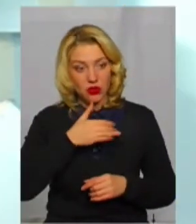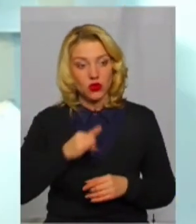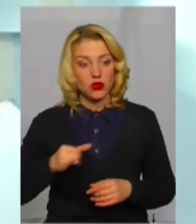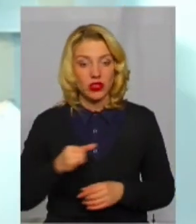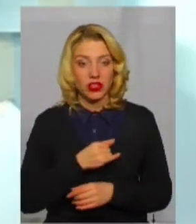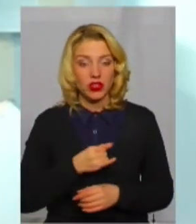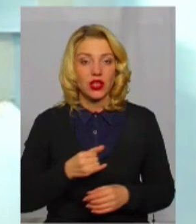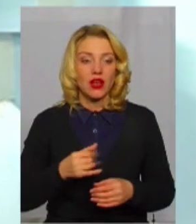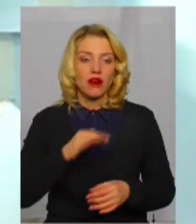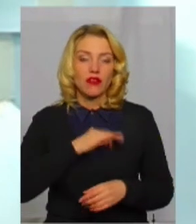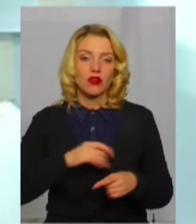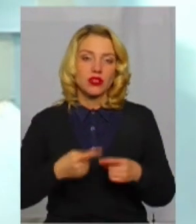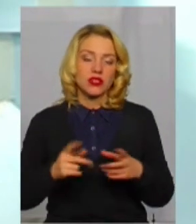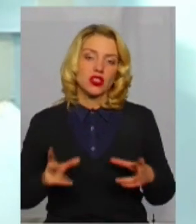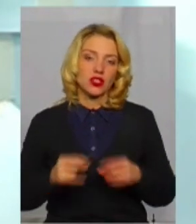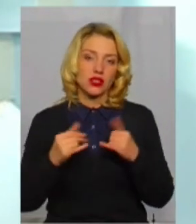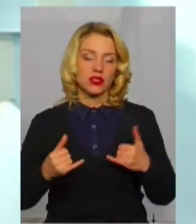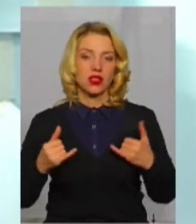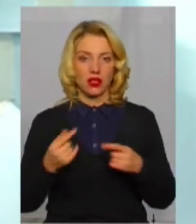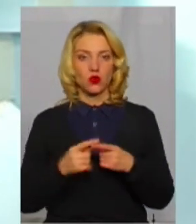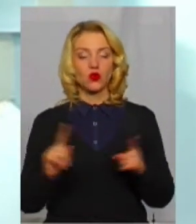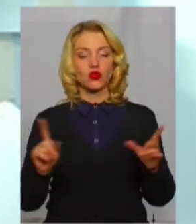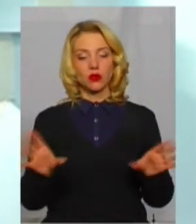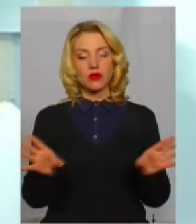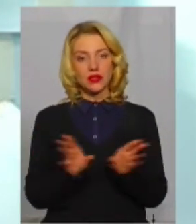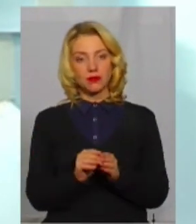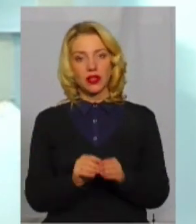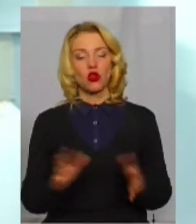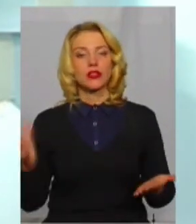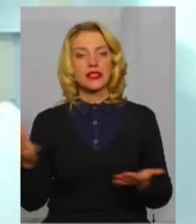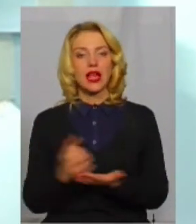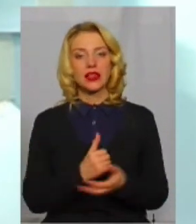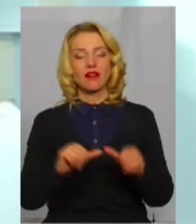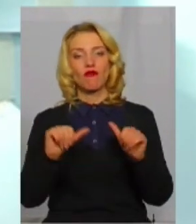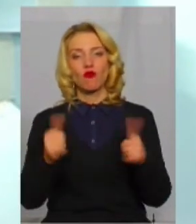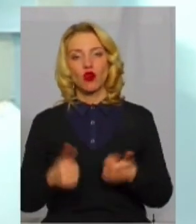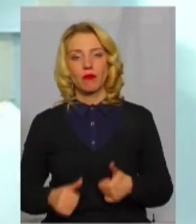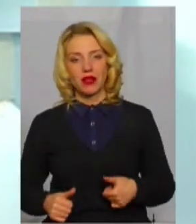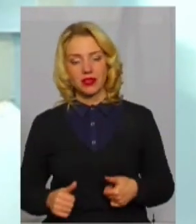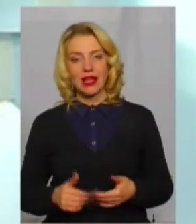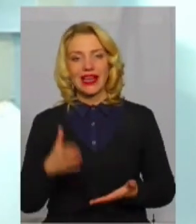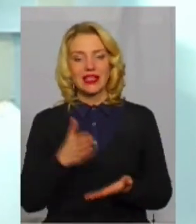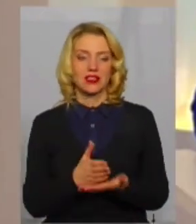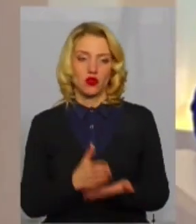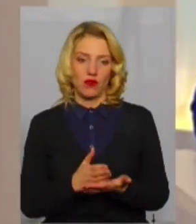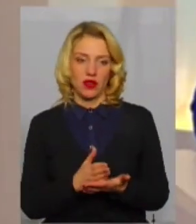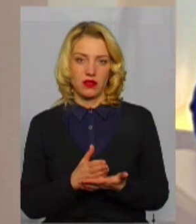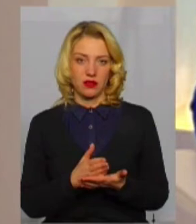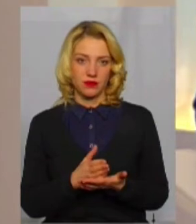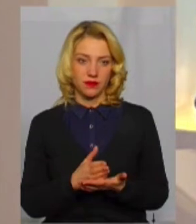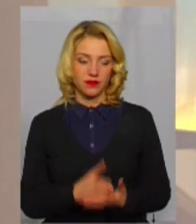використали цей шанс для того, щоб спільно знайти формат існування далі.